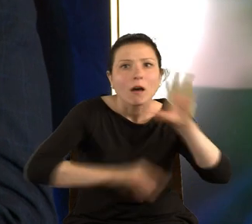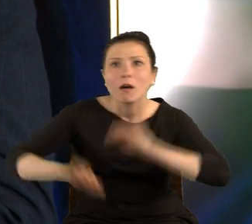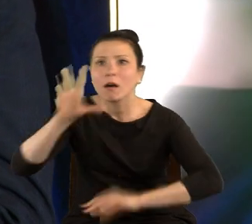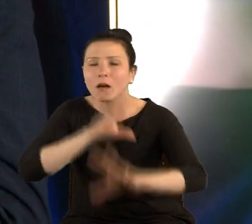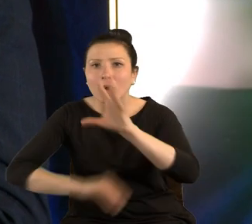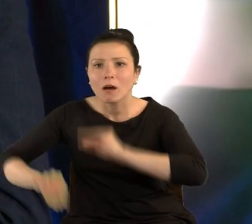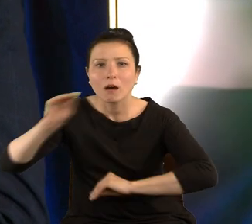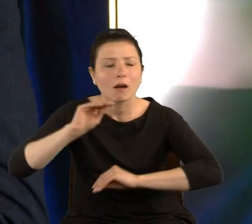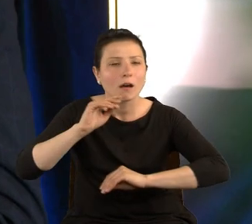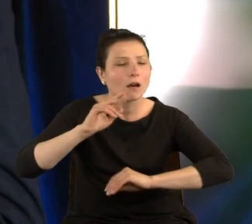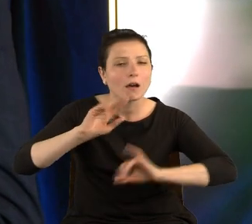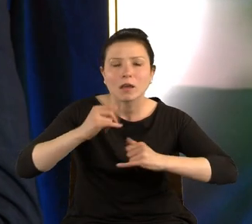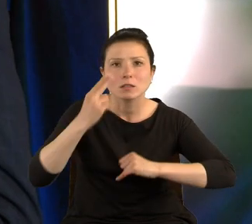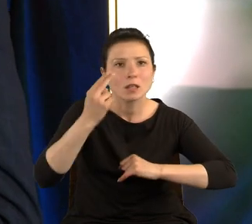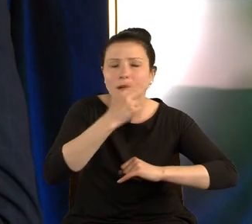jak ślepcy